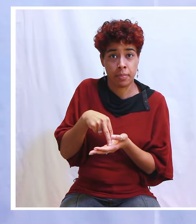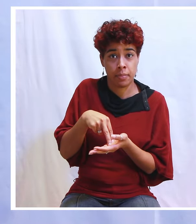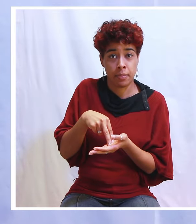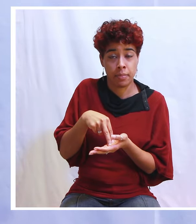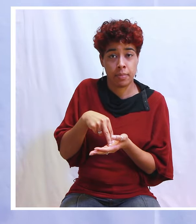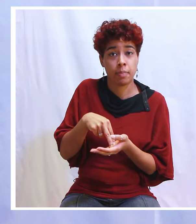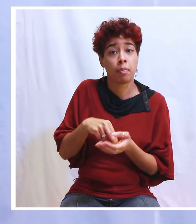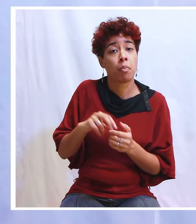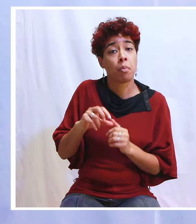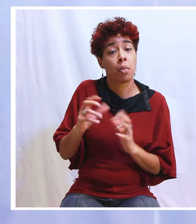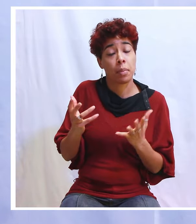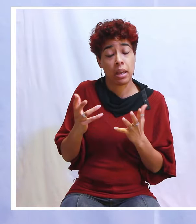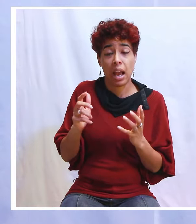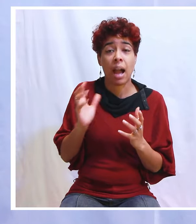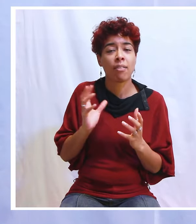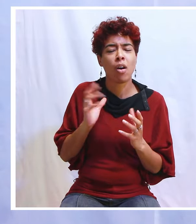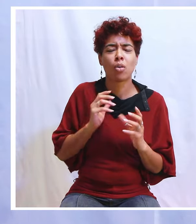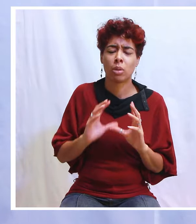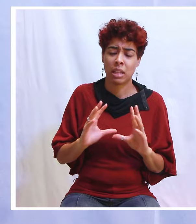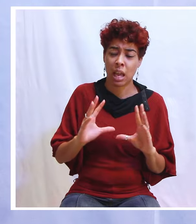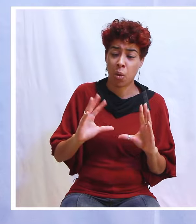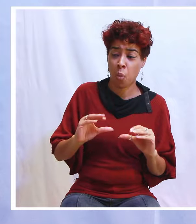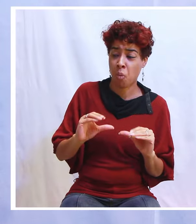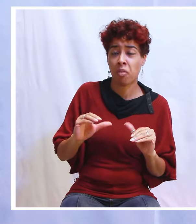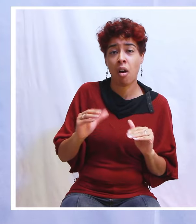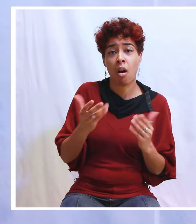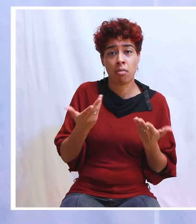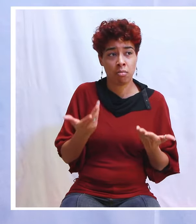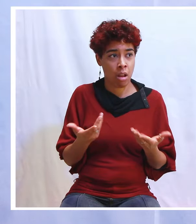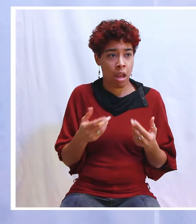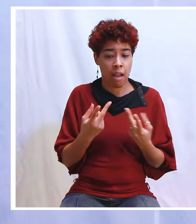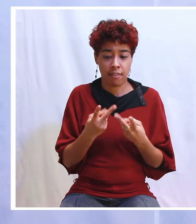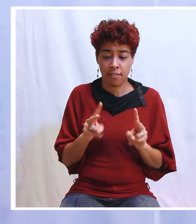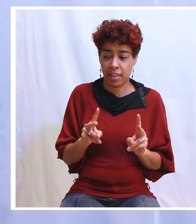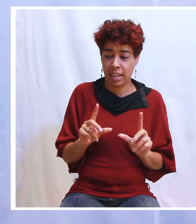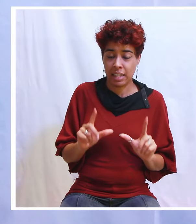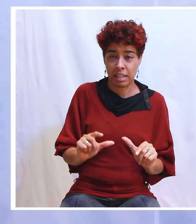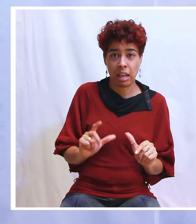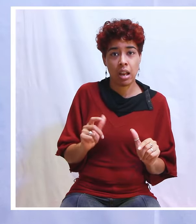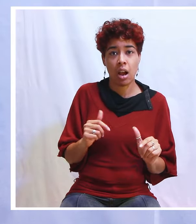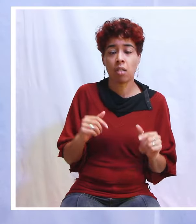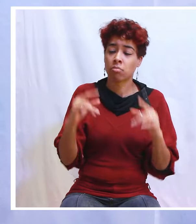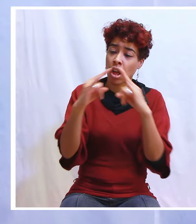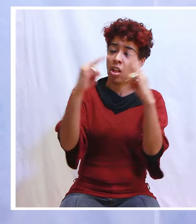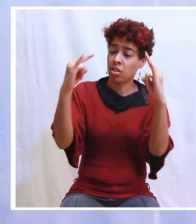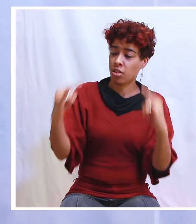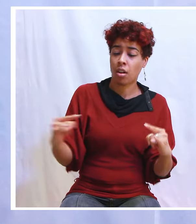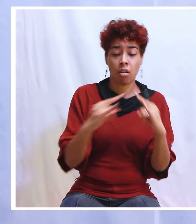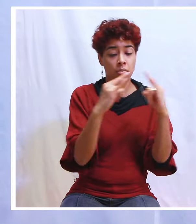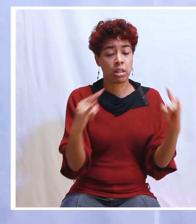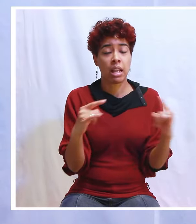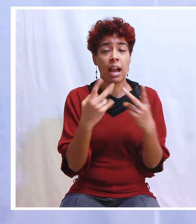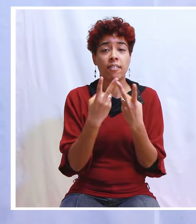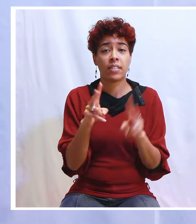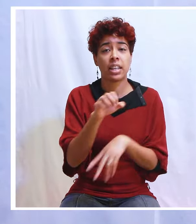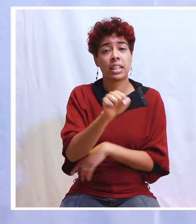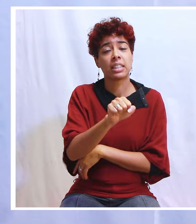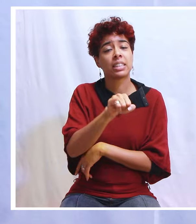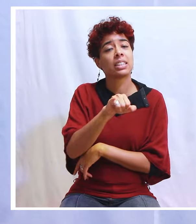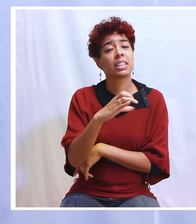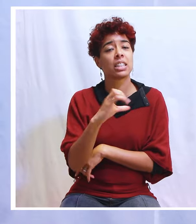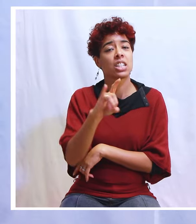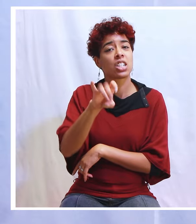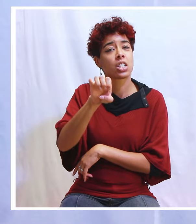la position confortable dans laquelle il était entré. Il avait posé ses tentes en face de Sichem et il faisait ses